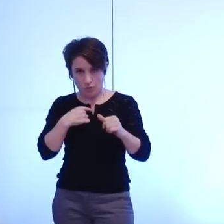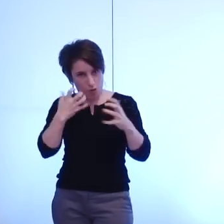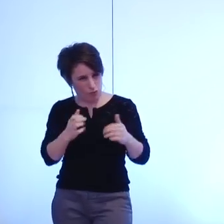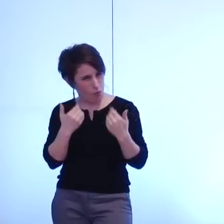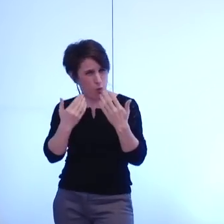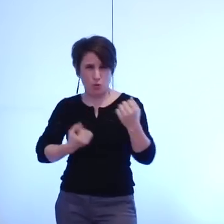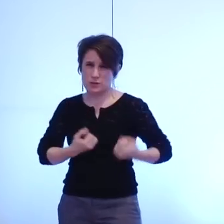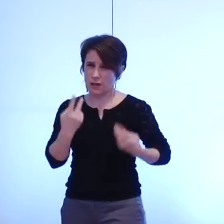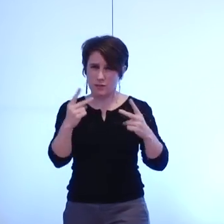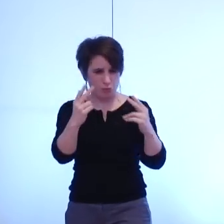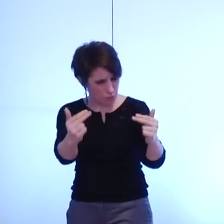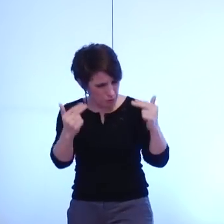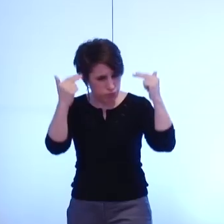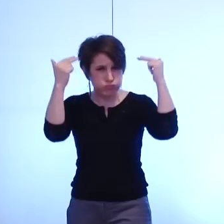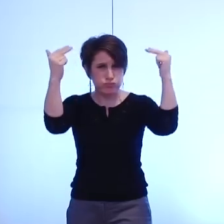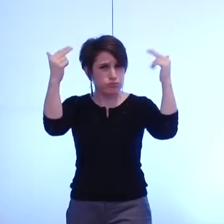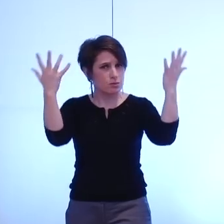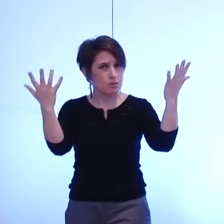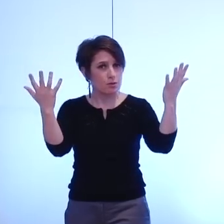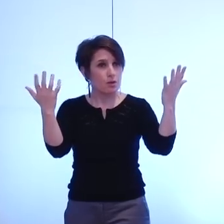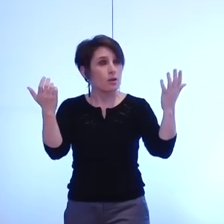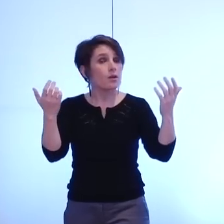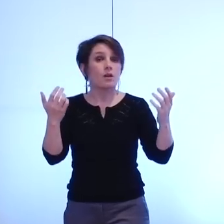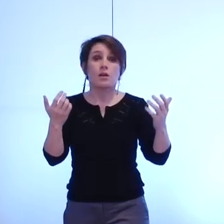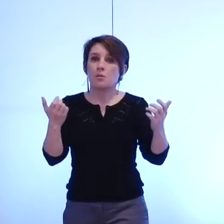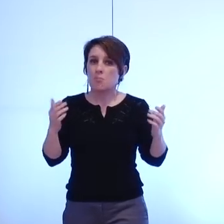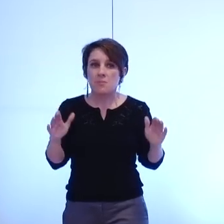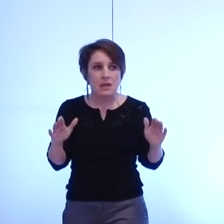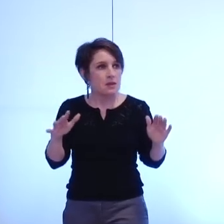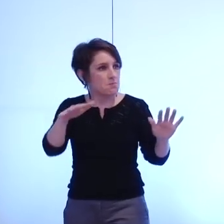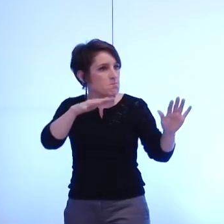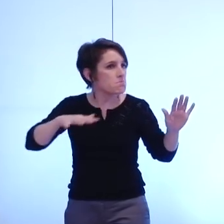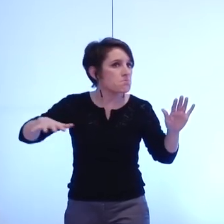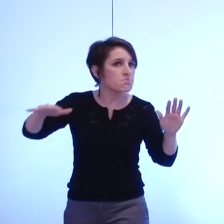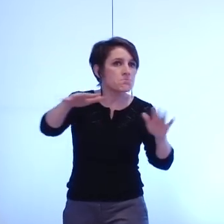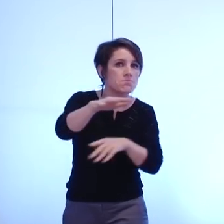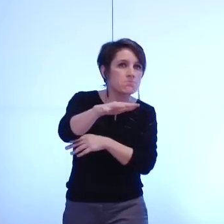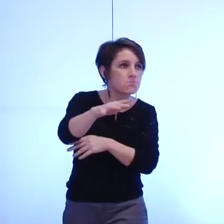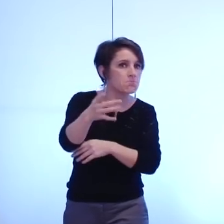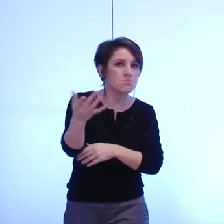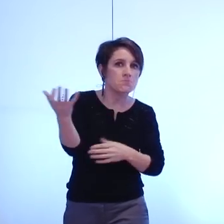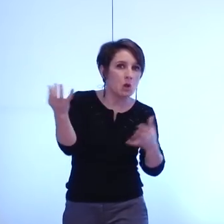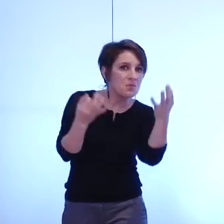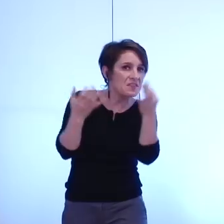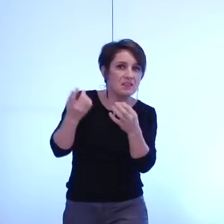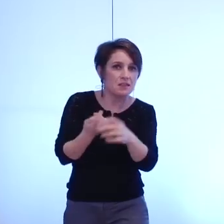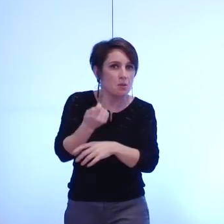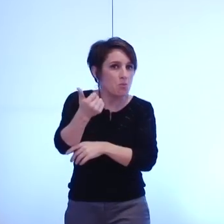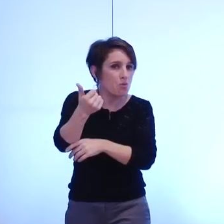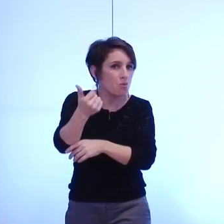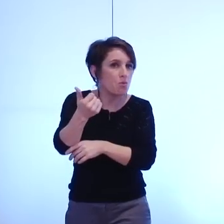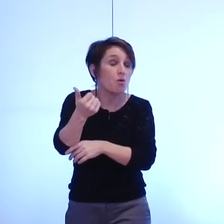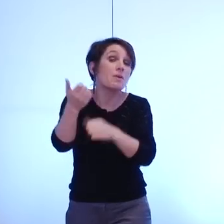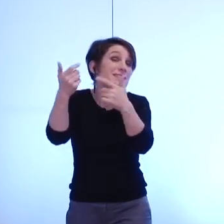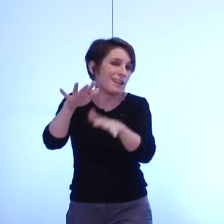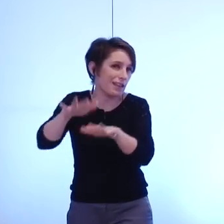évoquait je n pas beaucoup entendu de vision sur ces questions-là de la part de certains